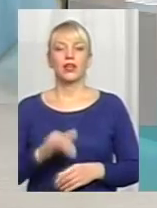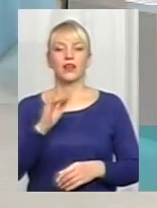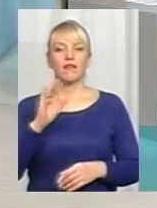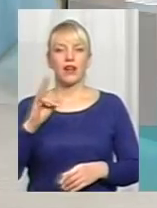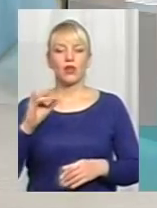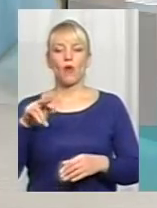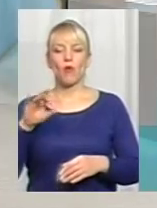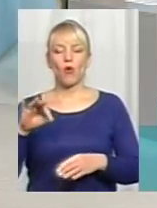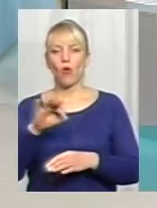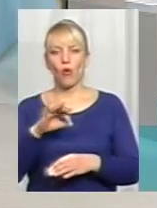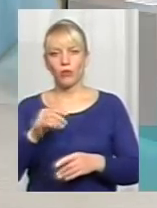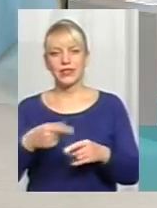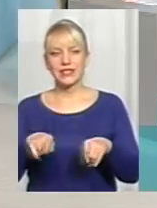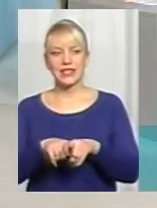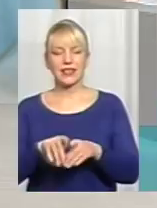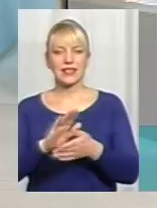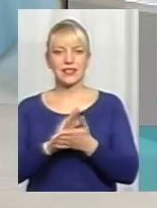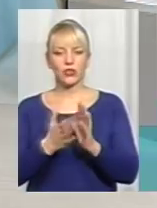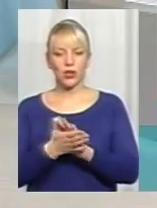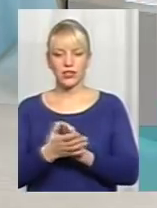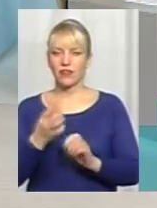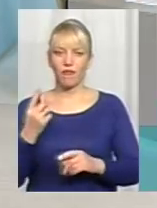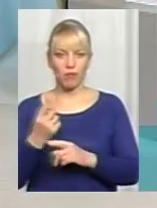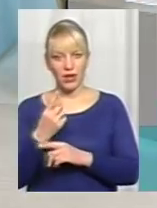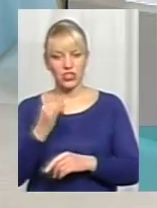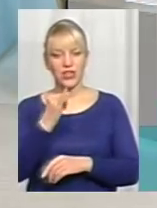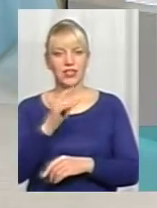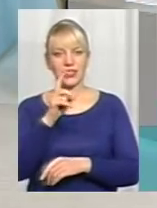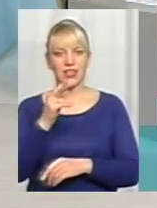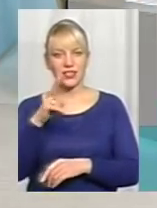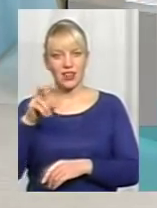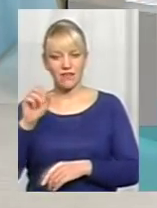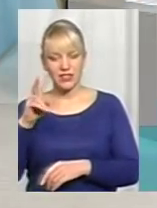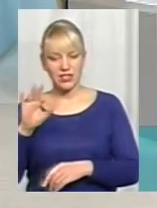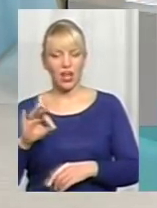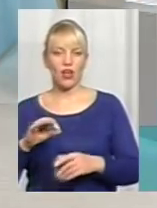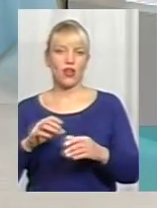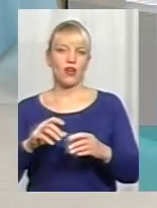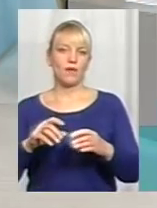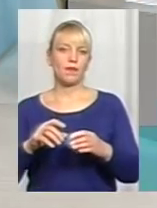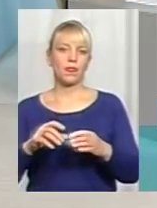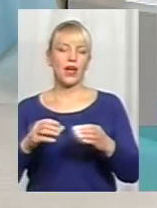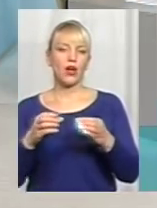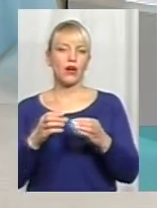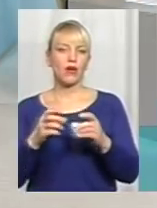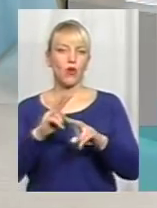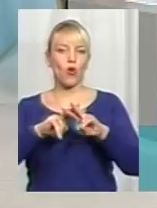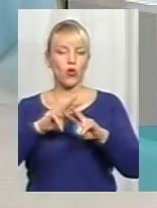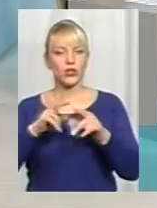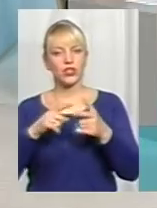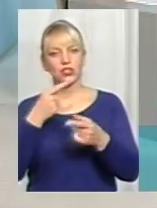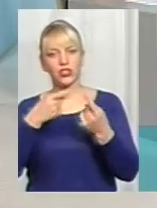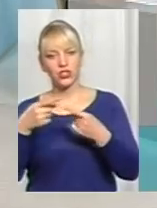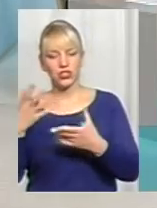області така ситуація перша, тільки в Ізяславській колонії, чи взагалі як часто це трапляється? Хочу відміти, що